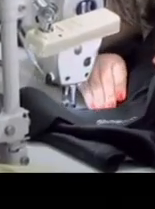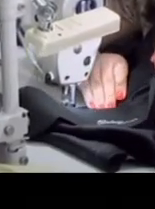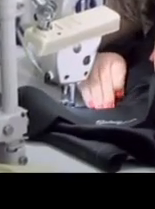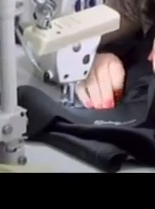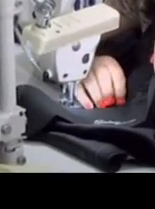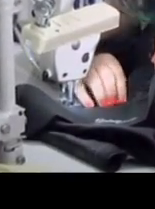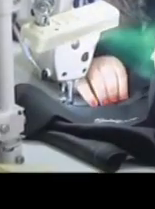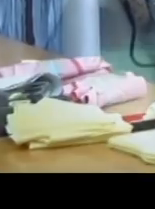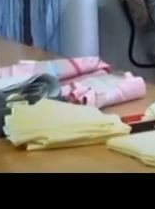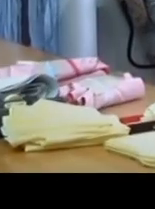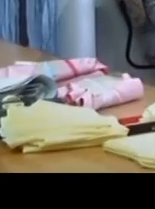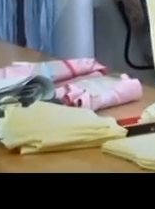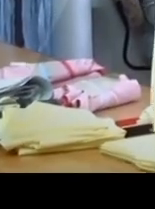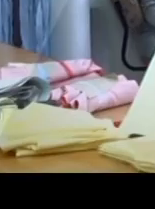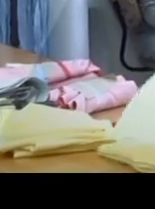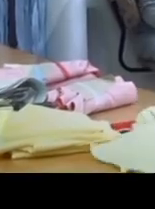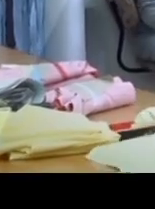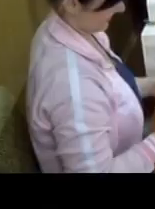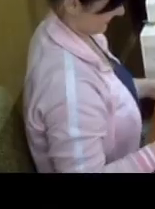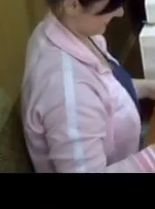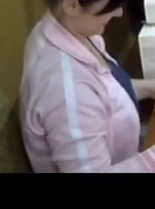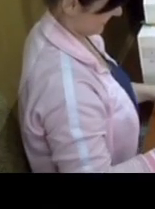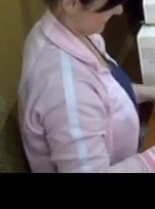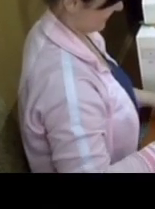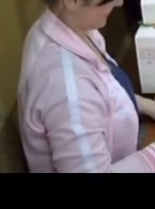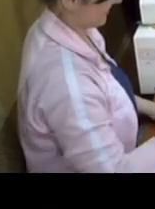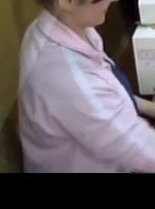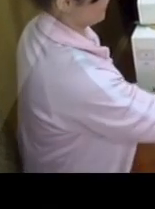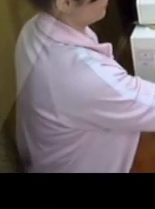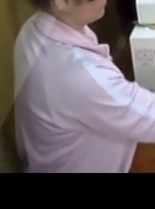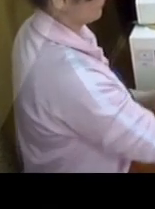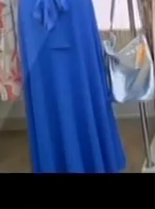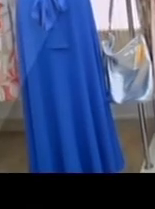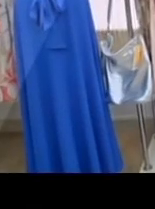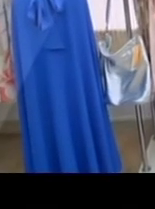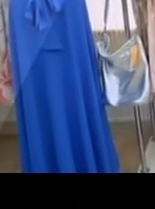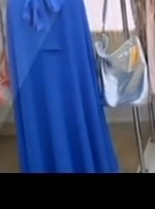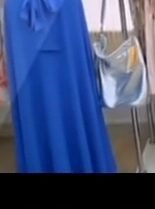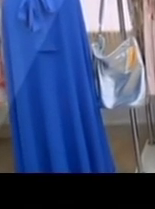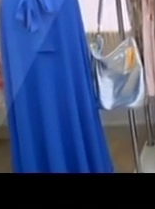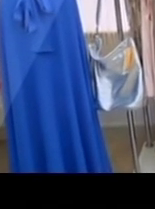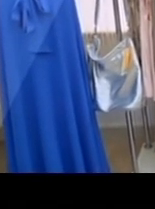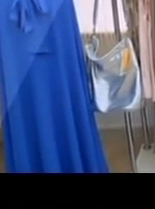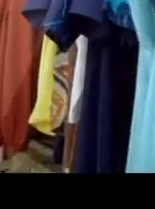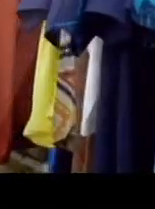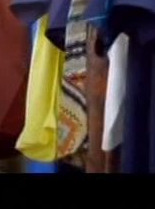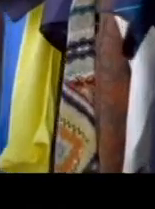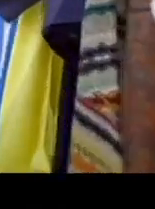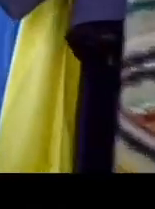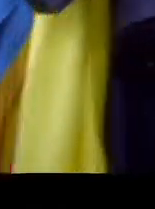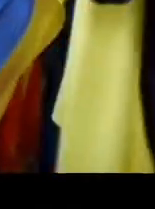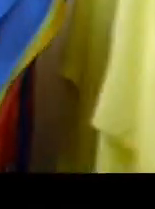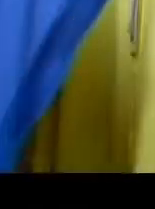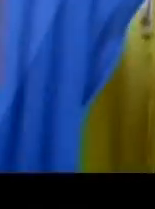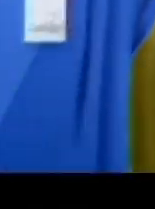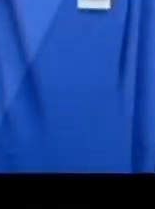пошиття одягу. На даний час це сучасна фабрика, на якій працює до сотні чоловік. Підприємство спеціалізується на випуску одягу для